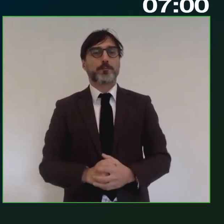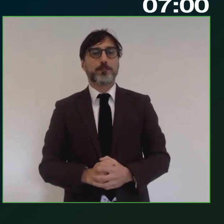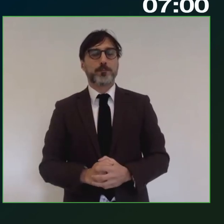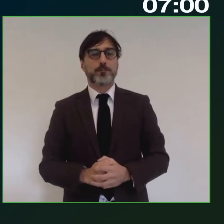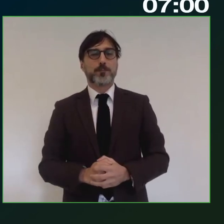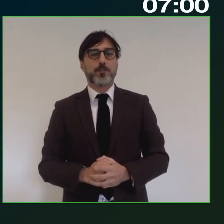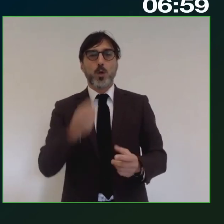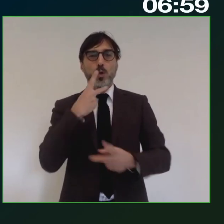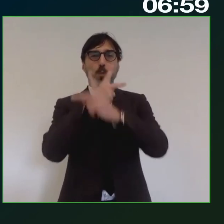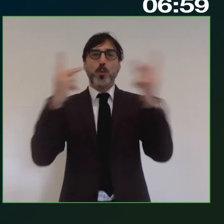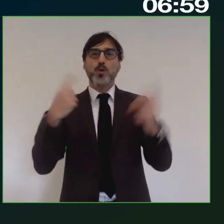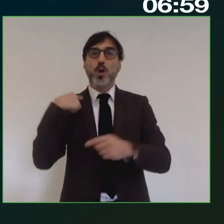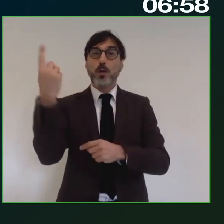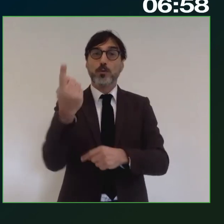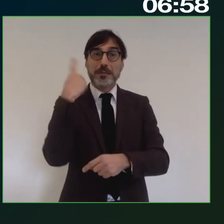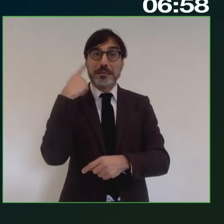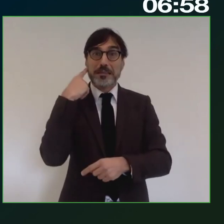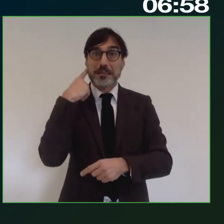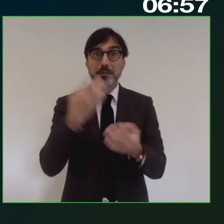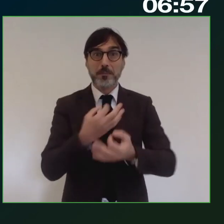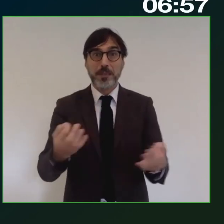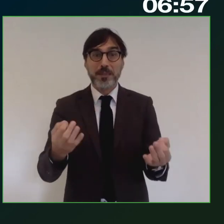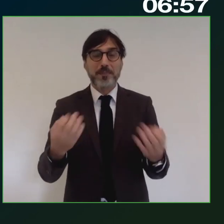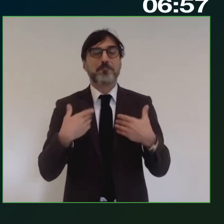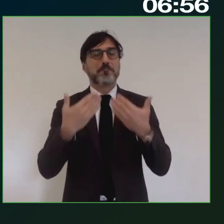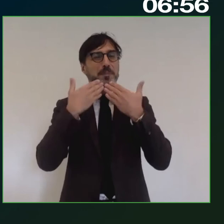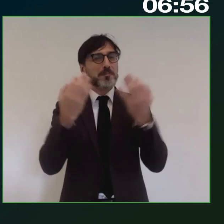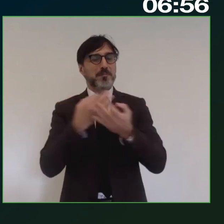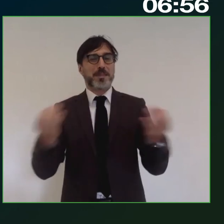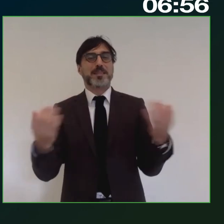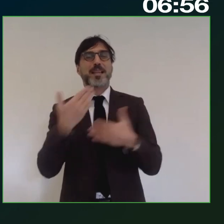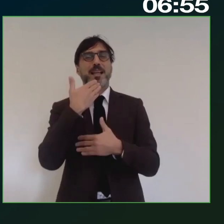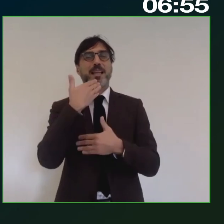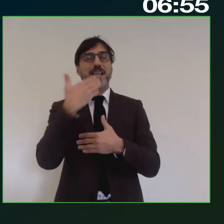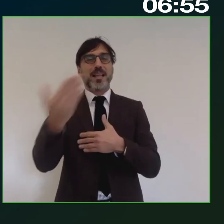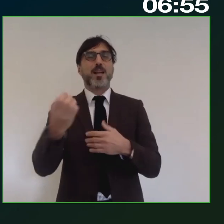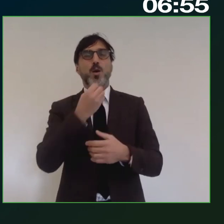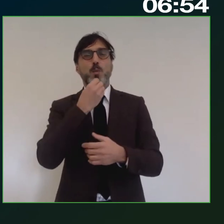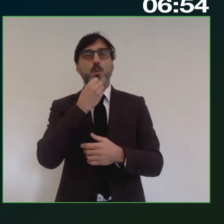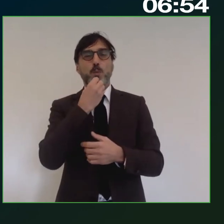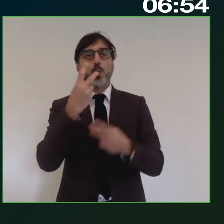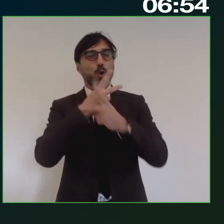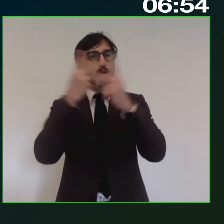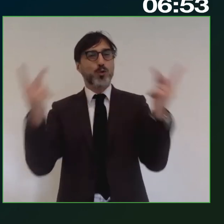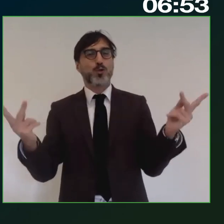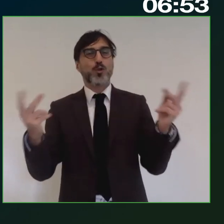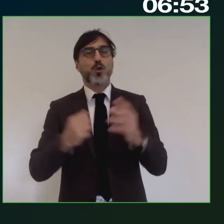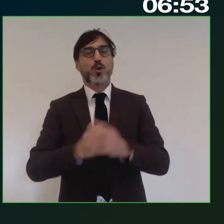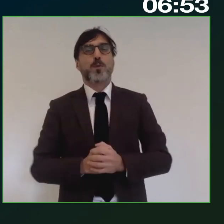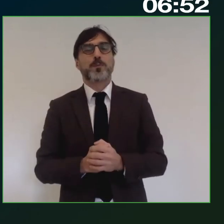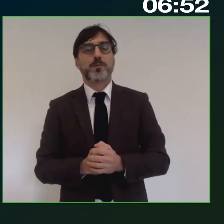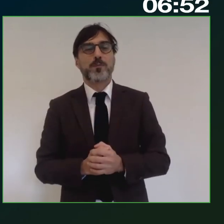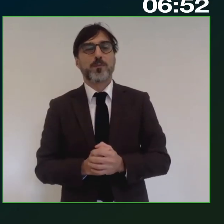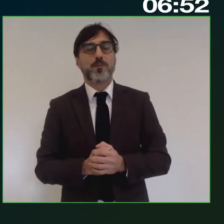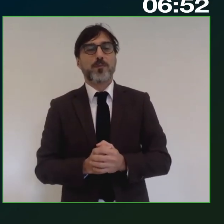buongiorno a tutti mi sentite? perfettamente grazie grazie buongiorno mi